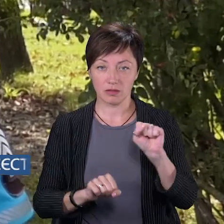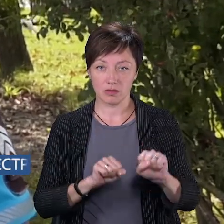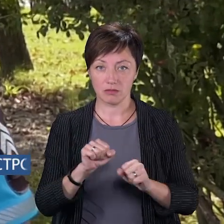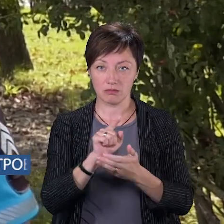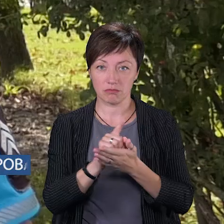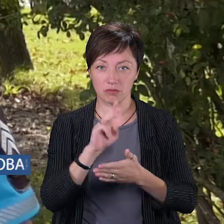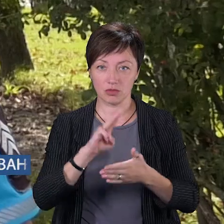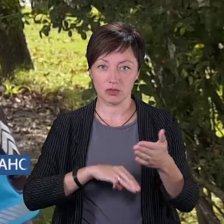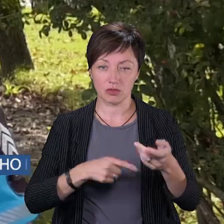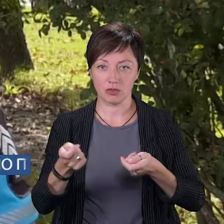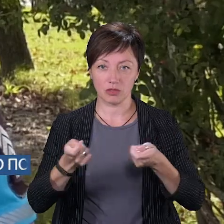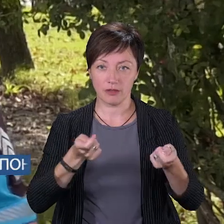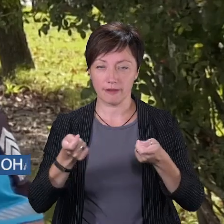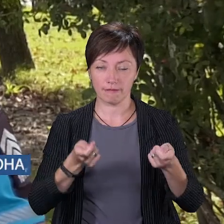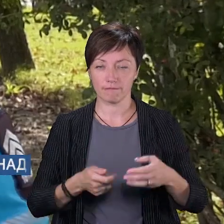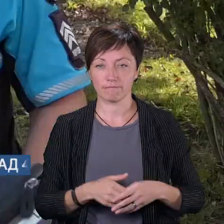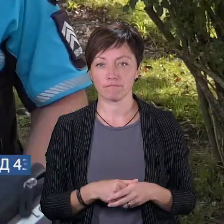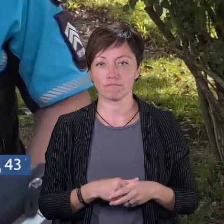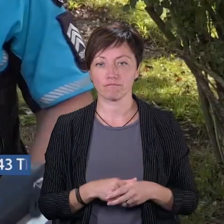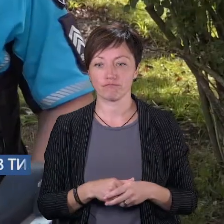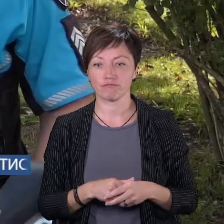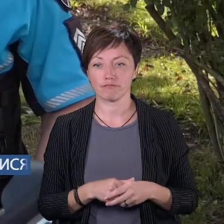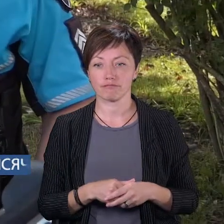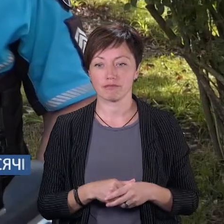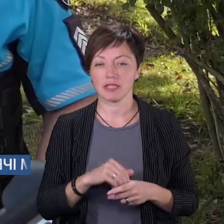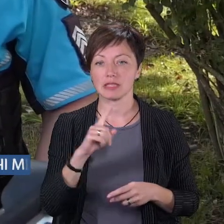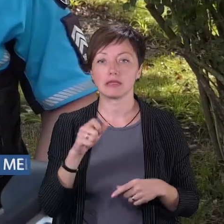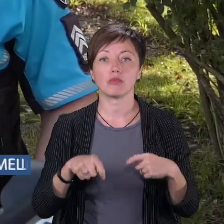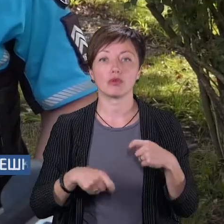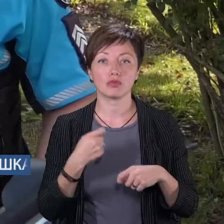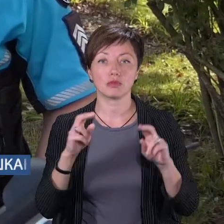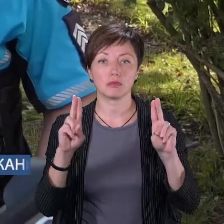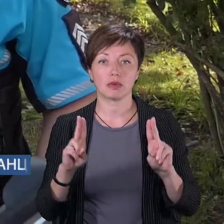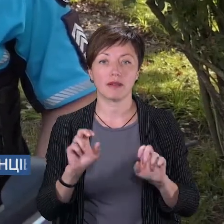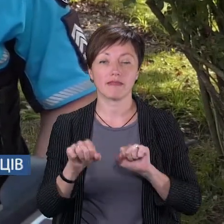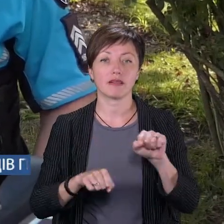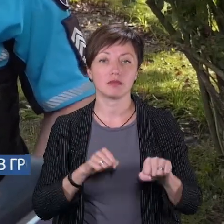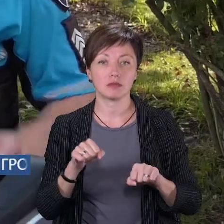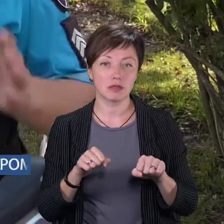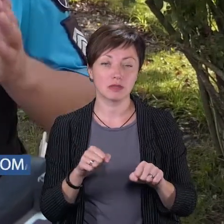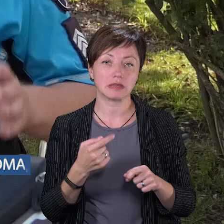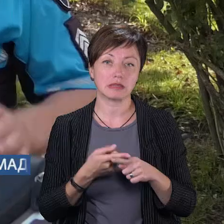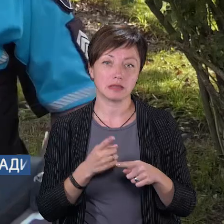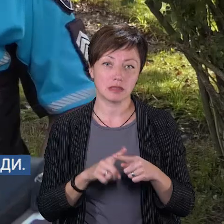підлягають адміністративному стягненню. Штраф за порушення правил велосипедистів